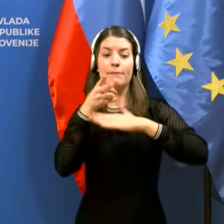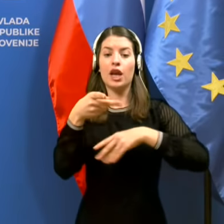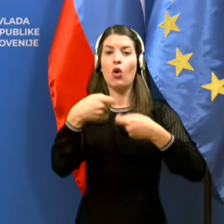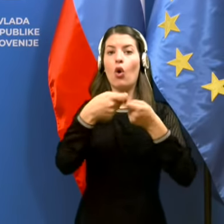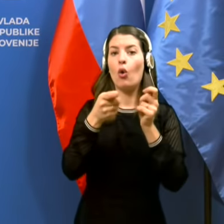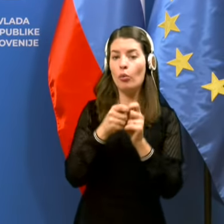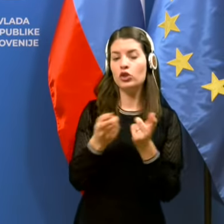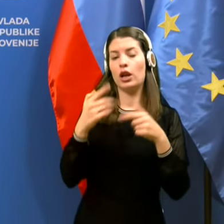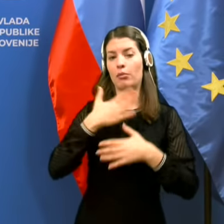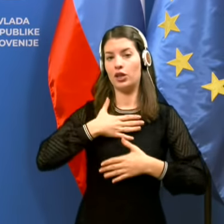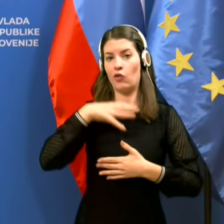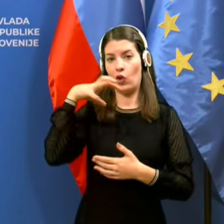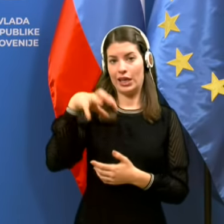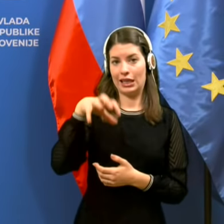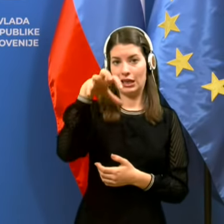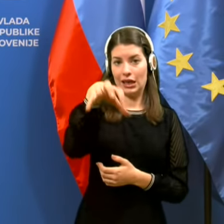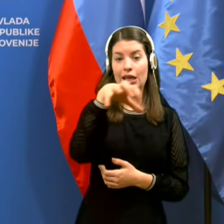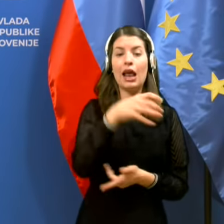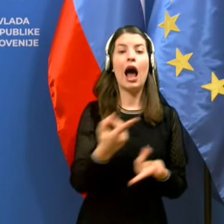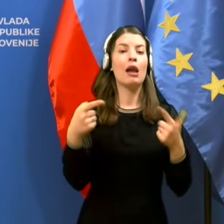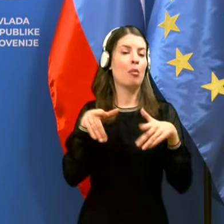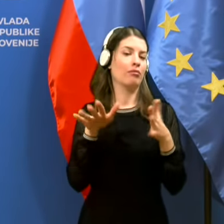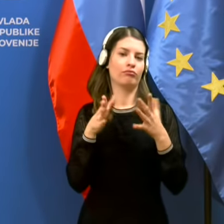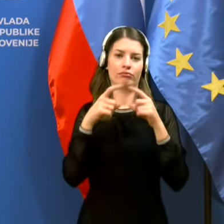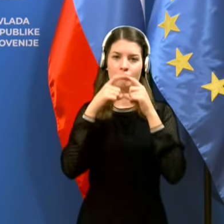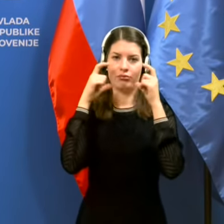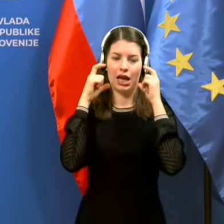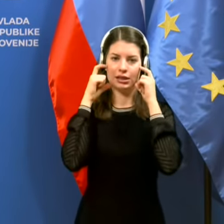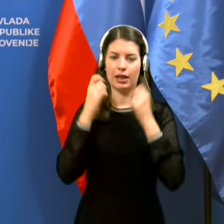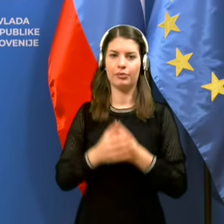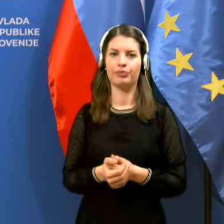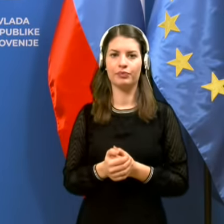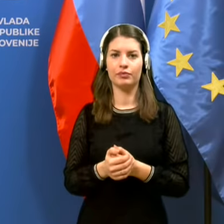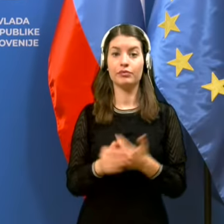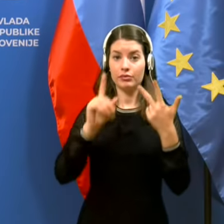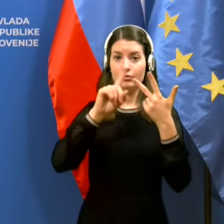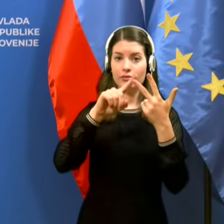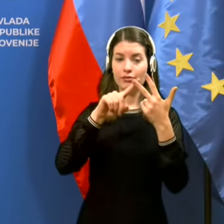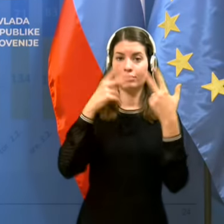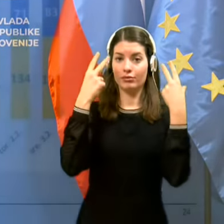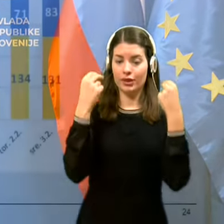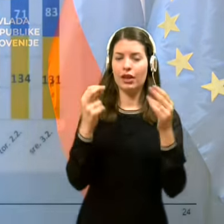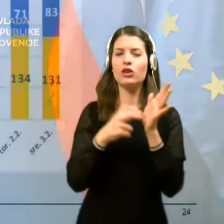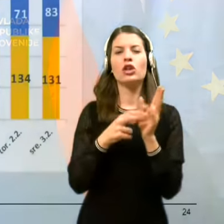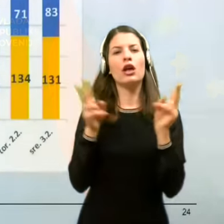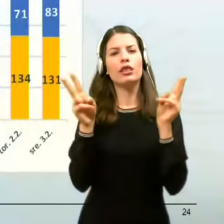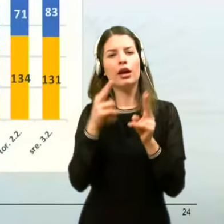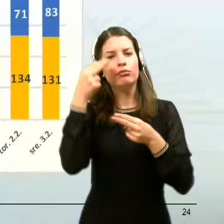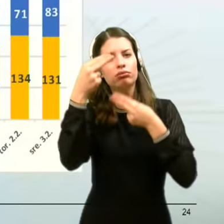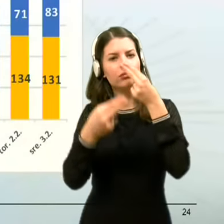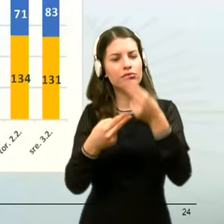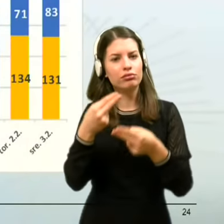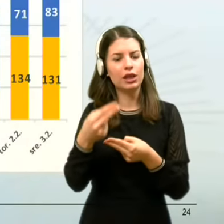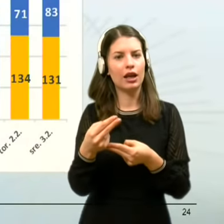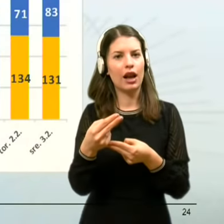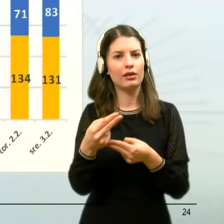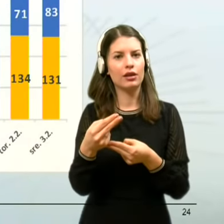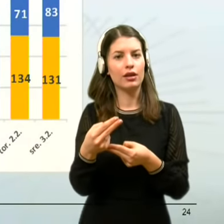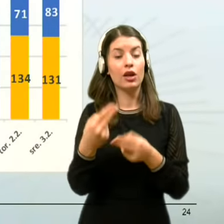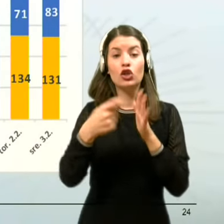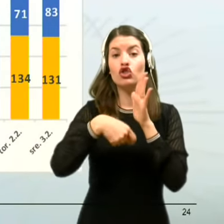oziroma statističnih regij ali nošenja mask. Na tretji prezentanci še kratek pregled na grafikom prikaza